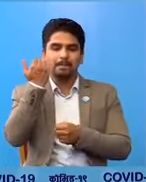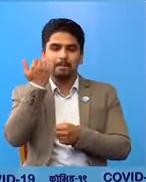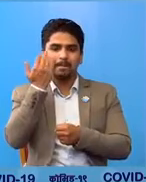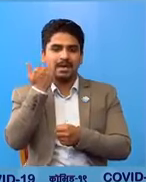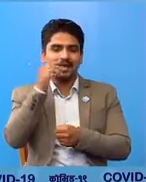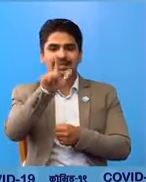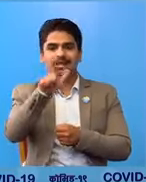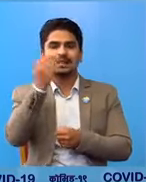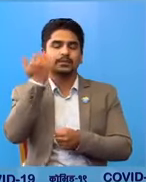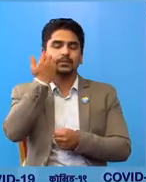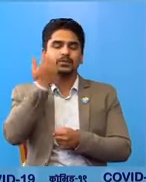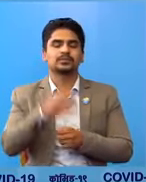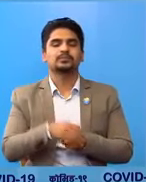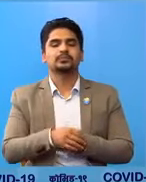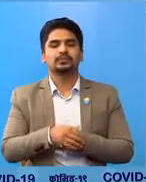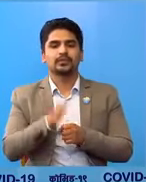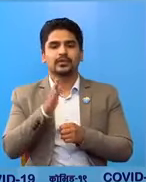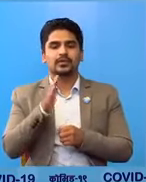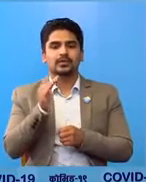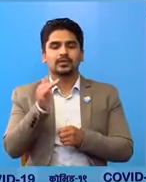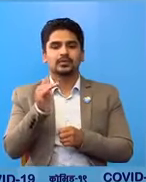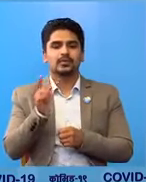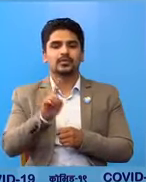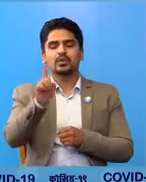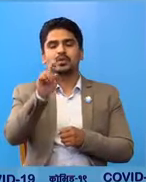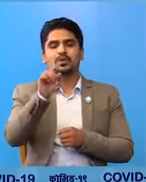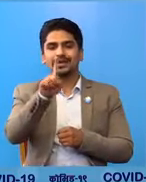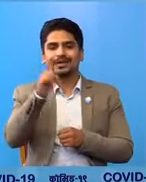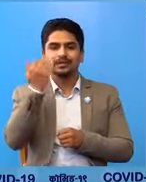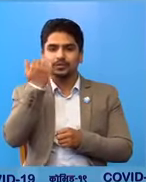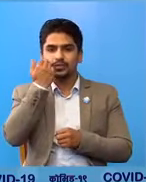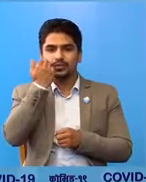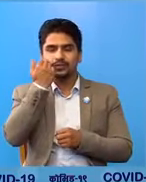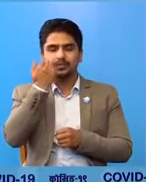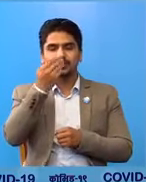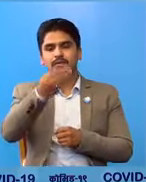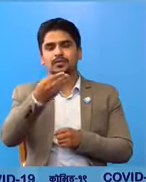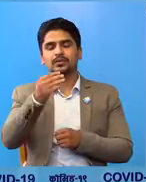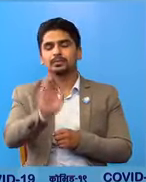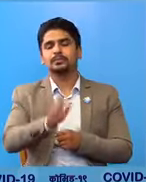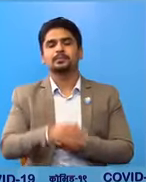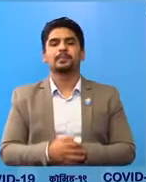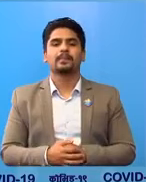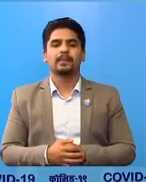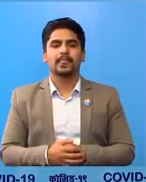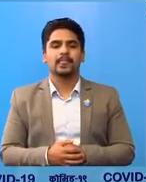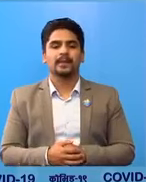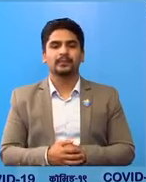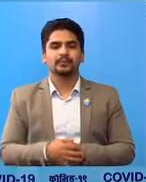पुरुष प्रत्व नव का एक पुरुष हुनोंचा।